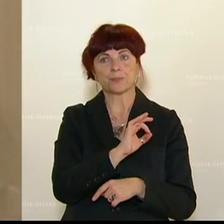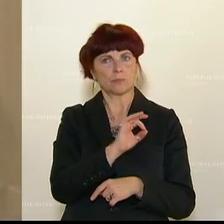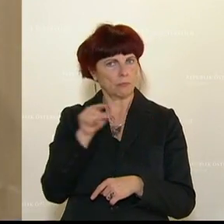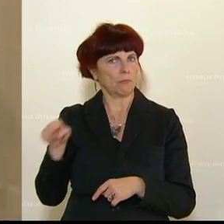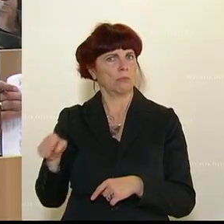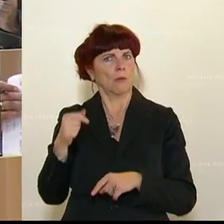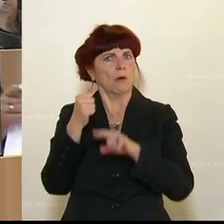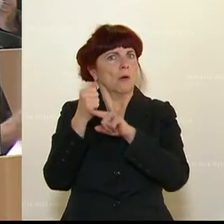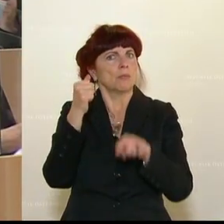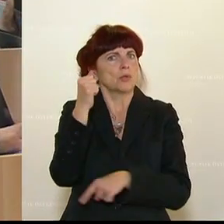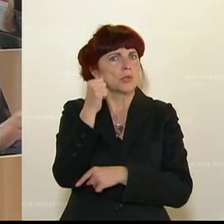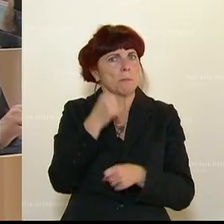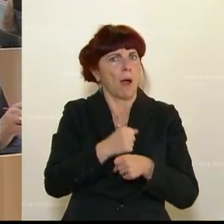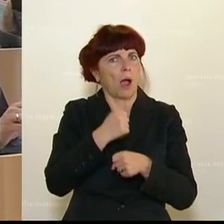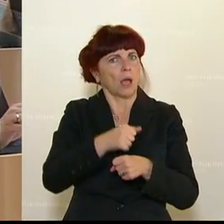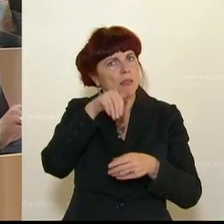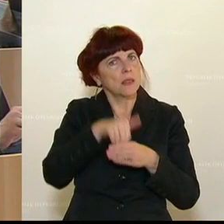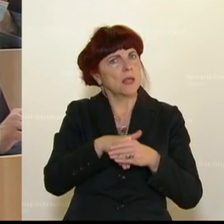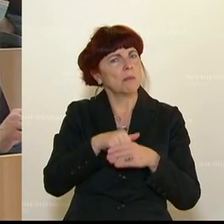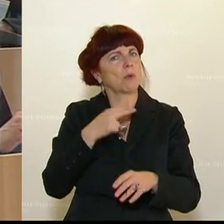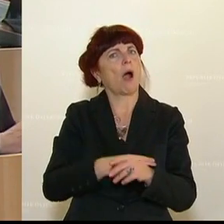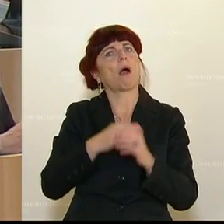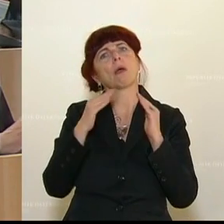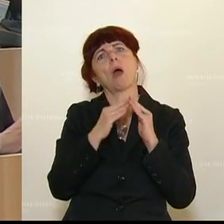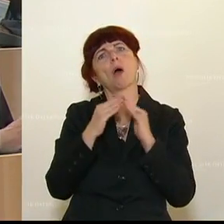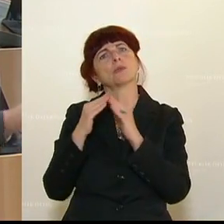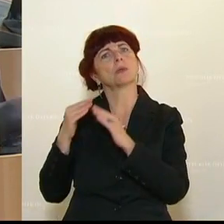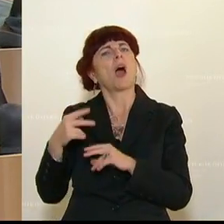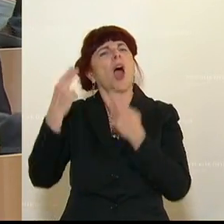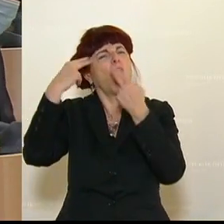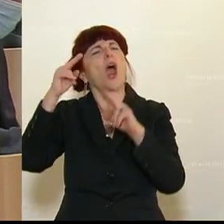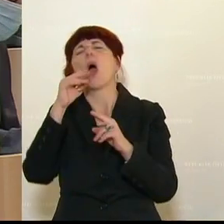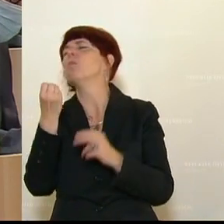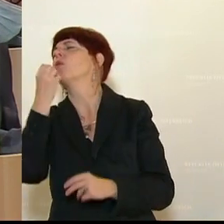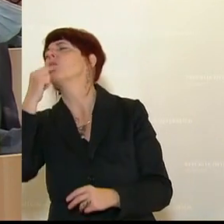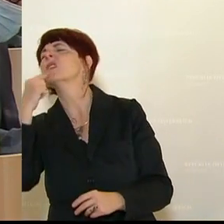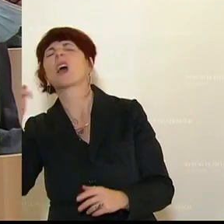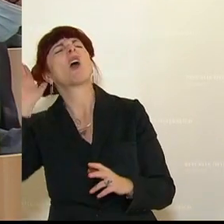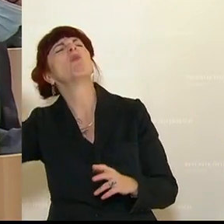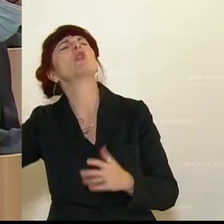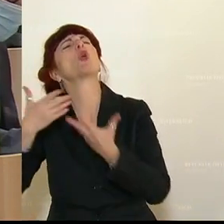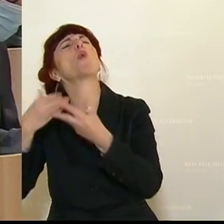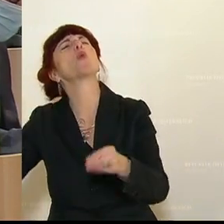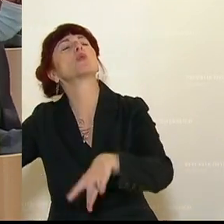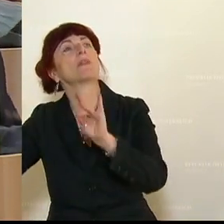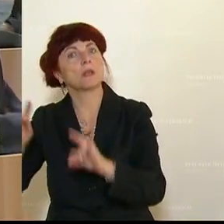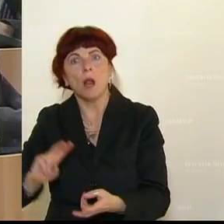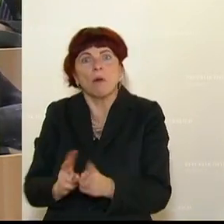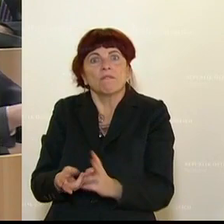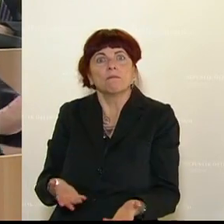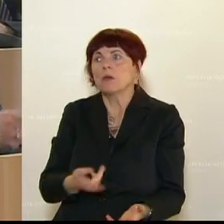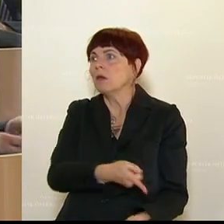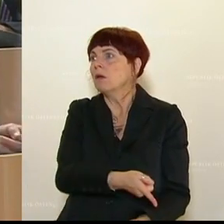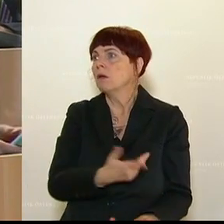ein Budget zu bauen in einem Krankenhaus und zu sagen, da Herr Blümel hat ja gesagt, da werden wir schon eine Lösung finden. So funktioniert es ja in Praxis nicht. Was würde denn das